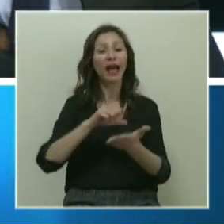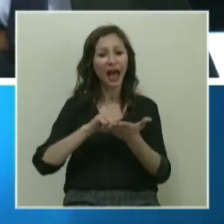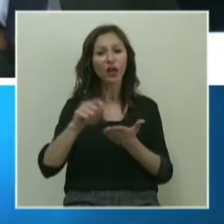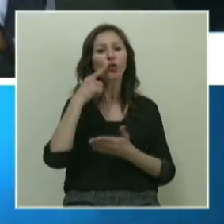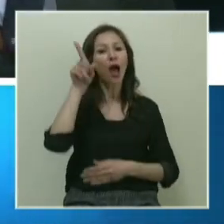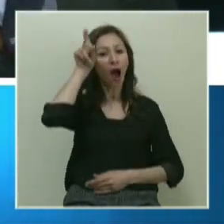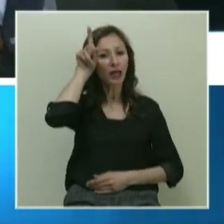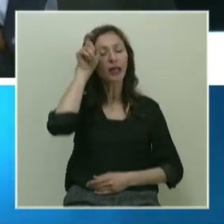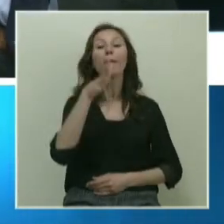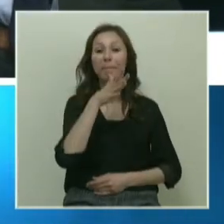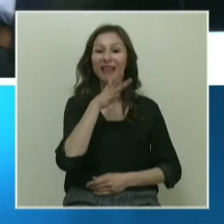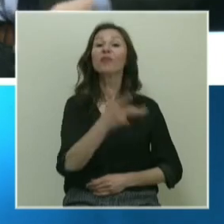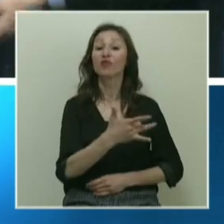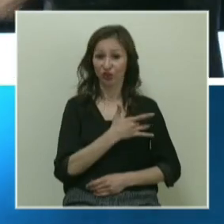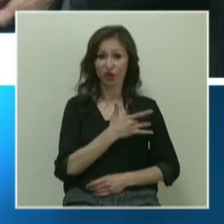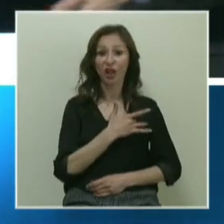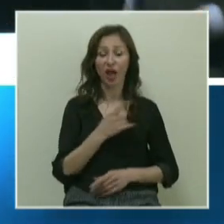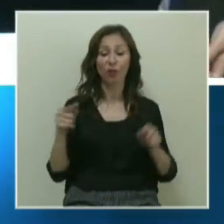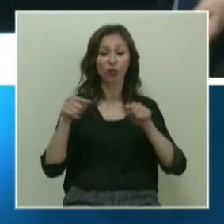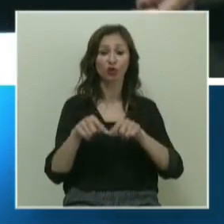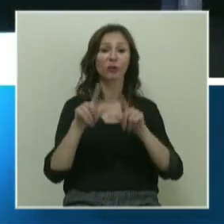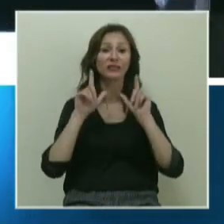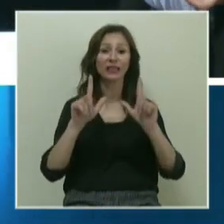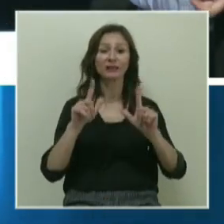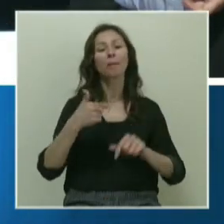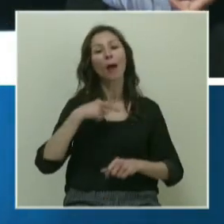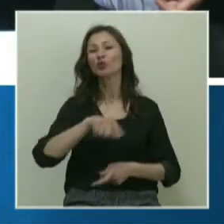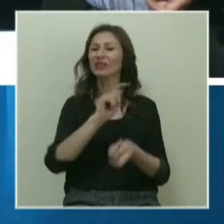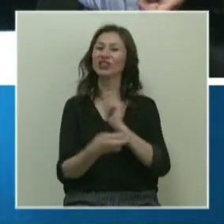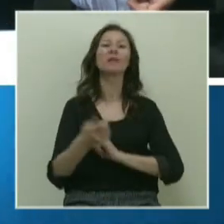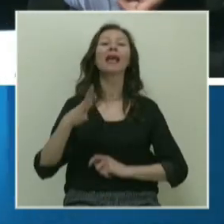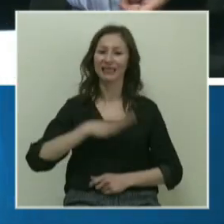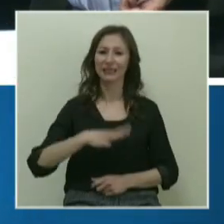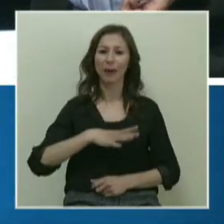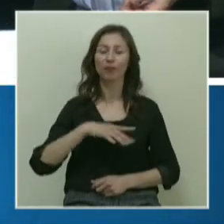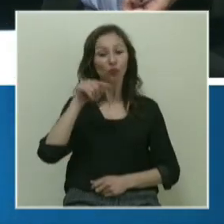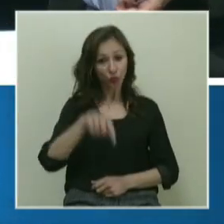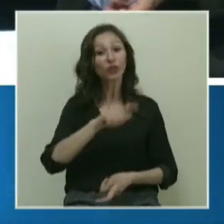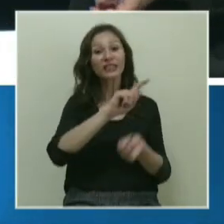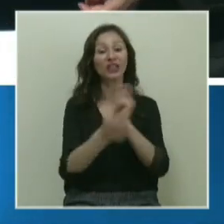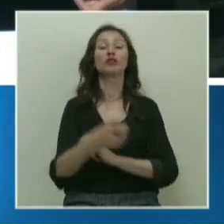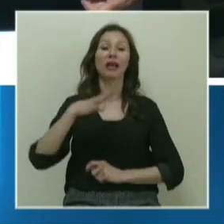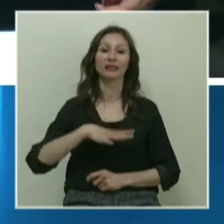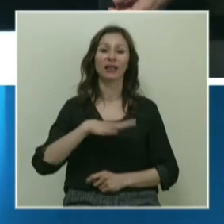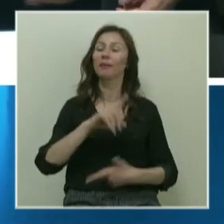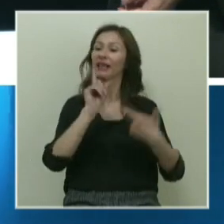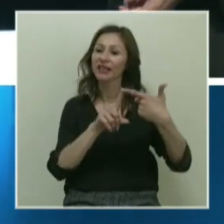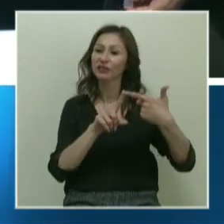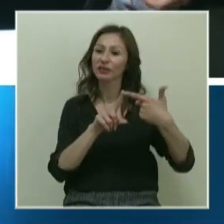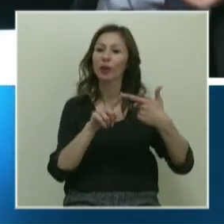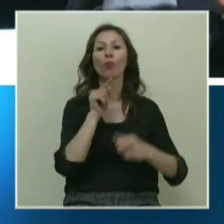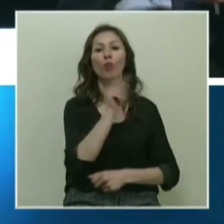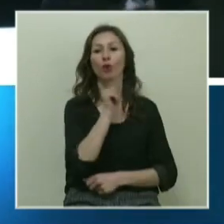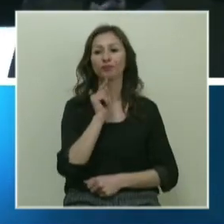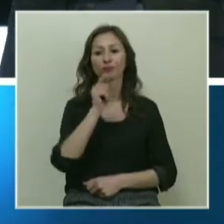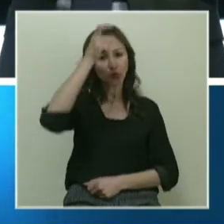akıl, bilim ve vicdanla buluşturmamız lazım. Ben bunu değiştirmek isterim. Bunu değiştirmek isterim. İkincisi bu.